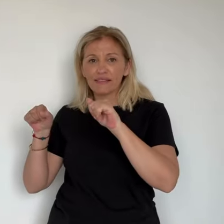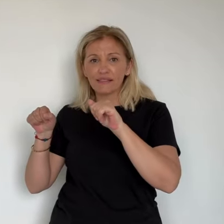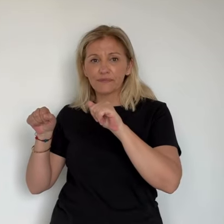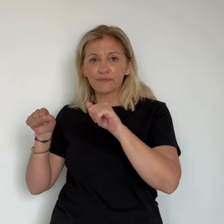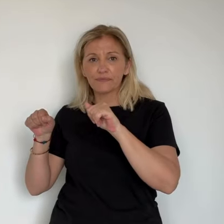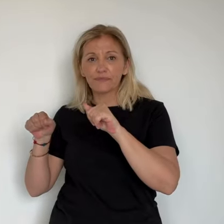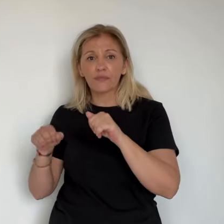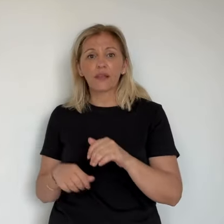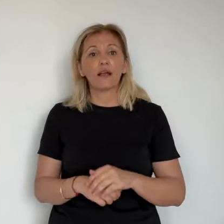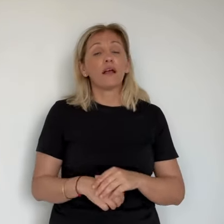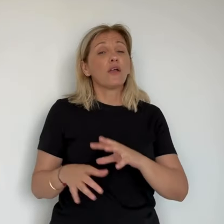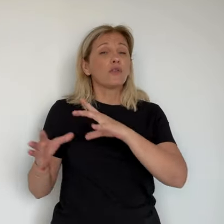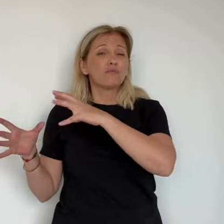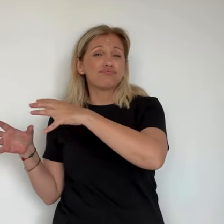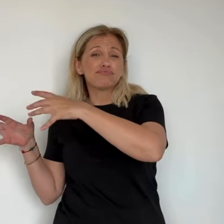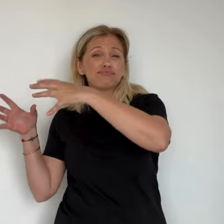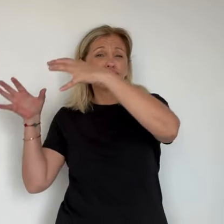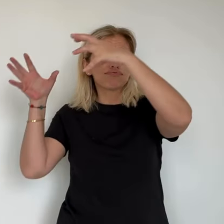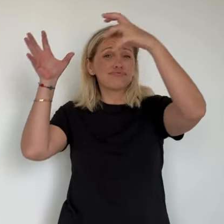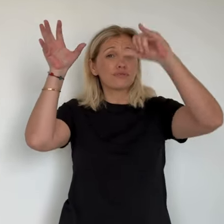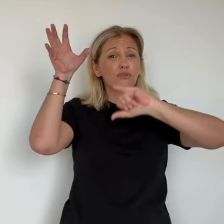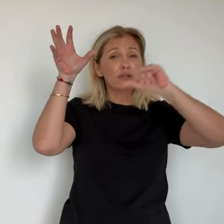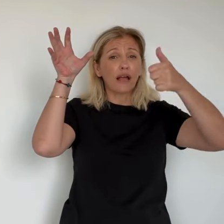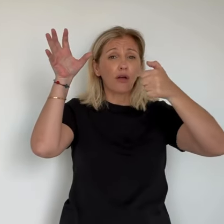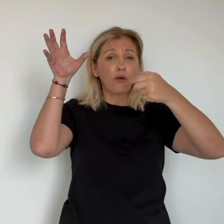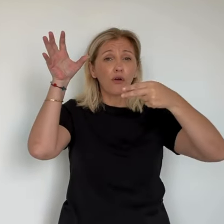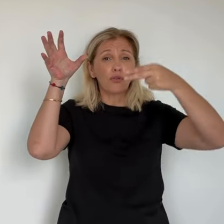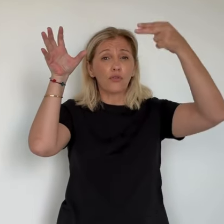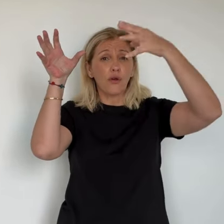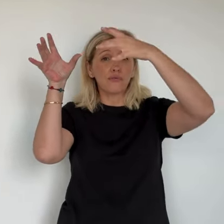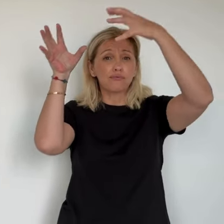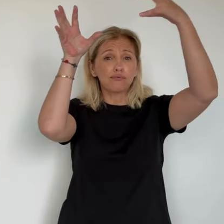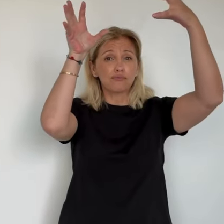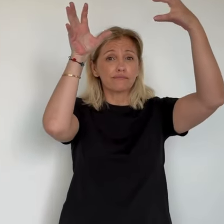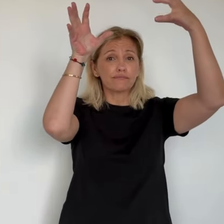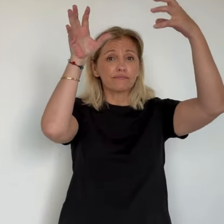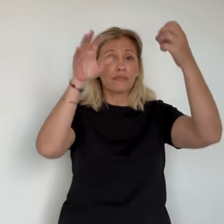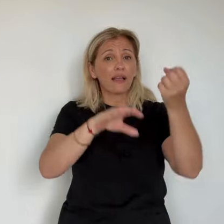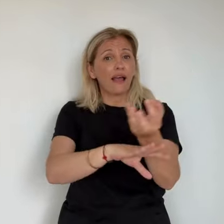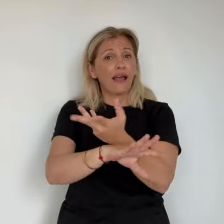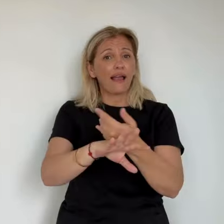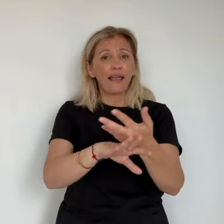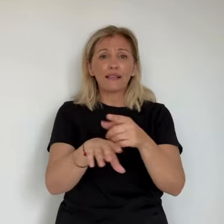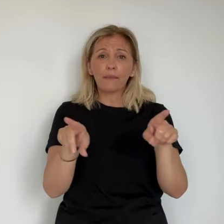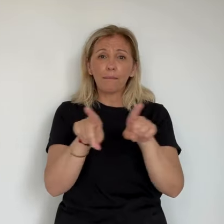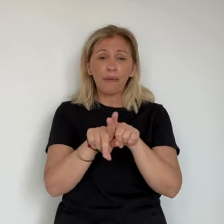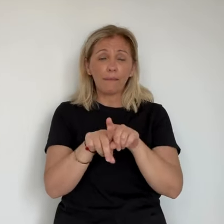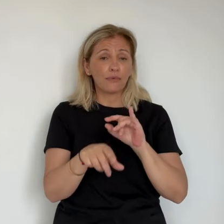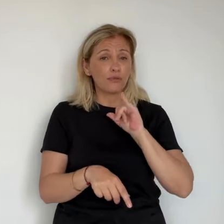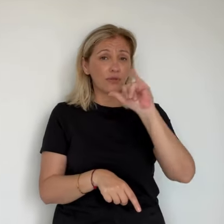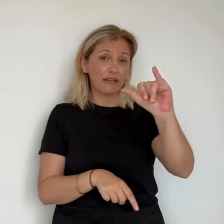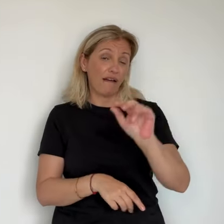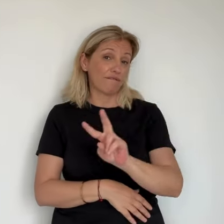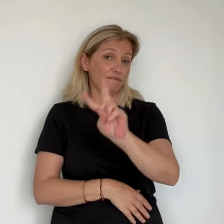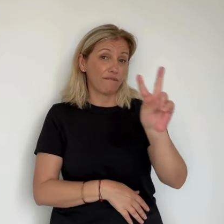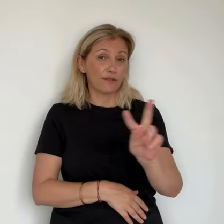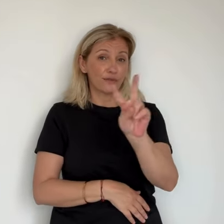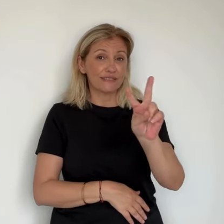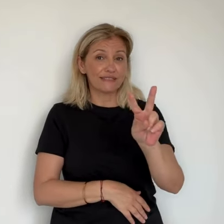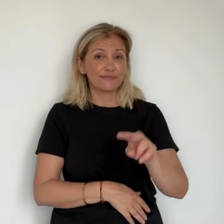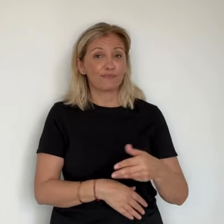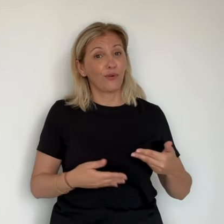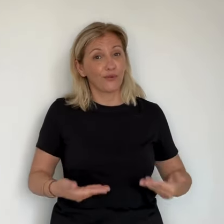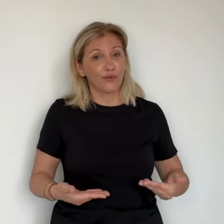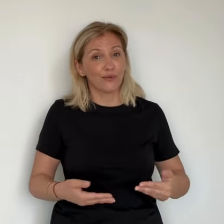rester à domicile et aux sportifs d'éviter les activités à haute intensité. Le phénomène doit persister jusqu'à ce week-end au moins, en s